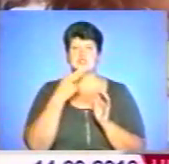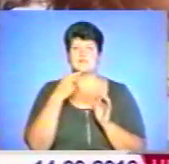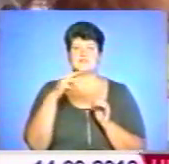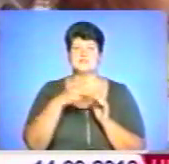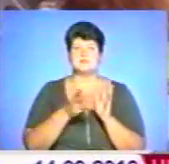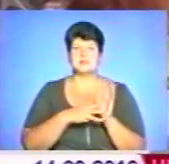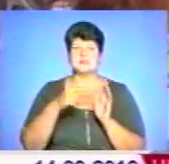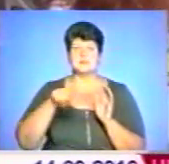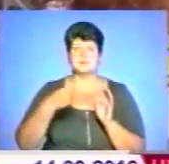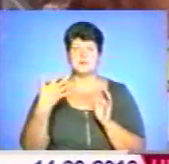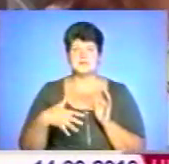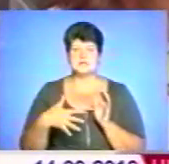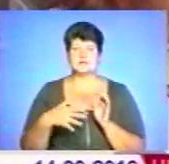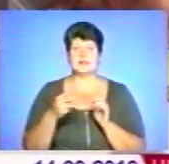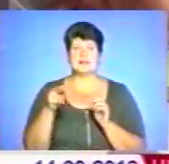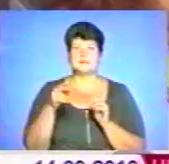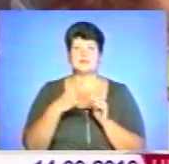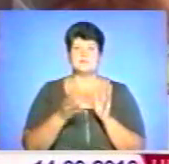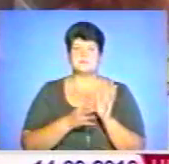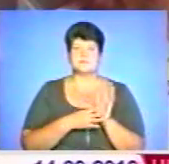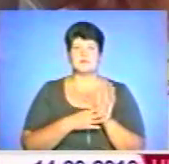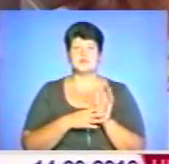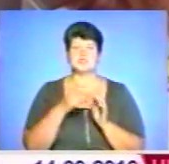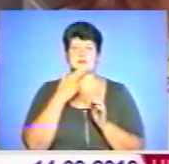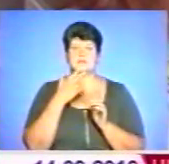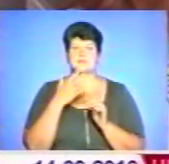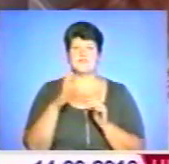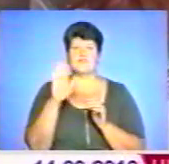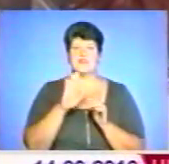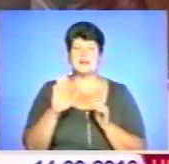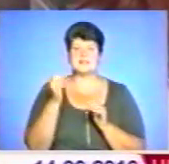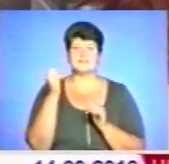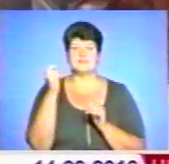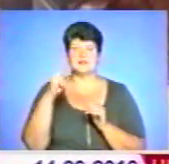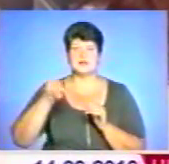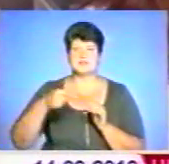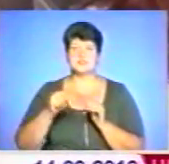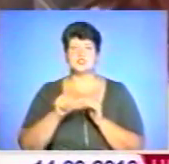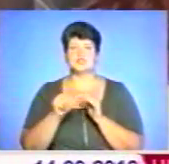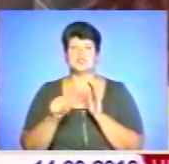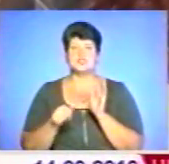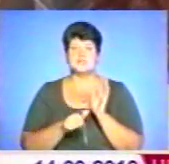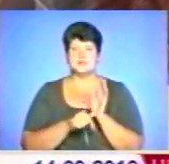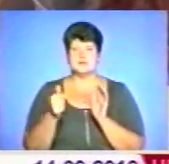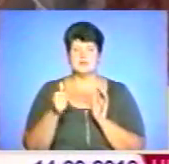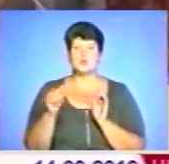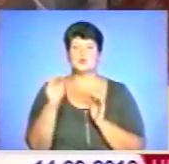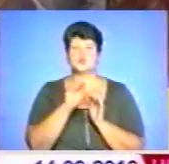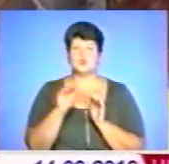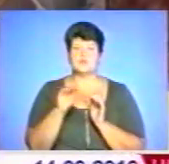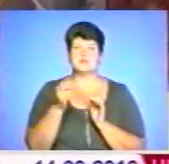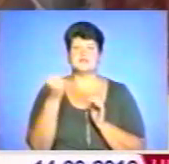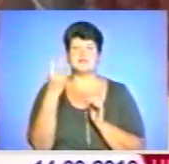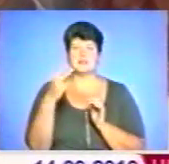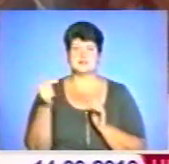Липень. 19. Серпень. 18,19. Вересень. 12,16. Йде на спад. Жовтень. 12